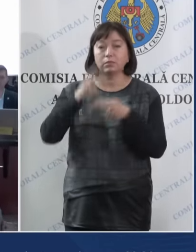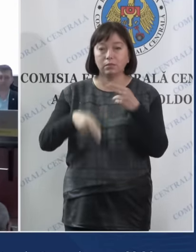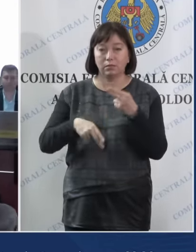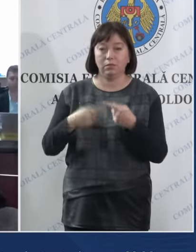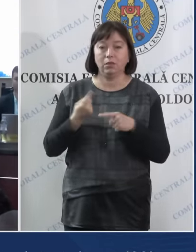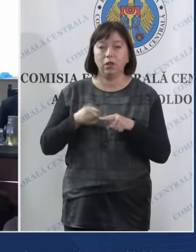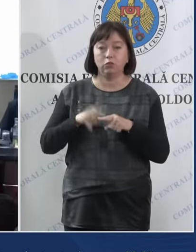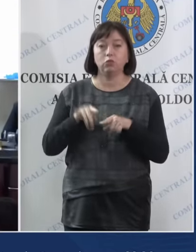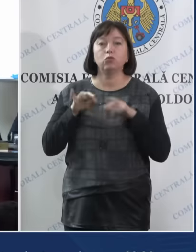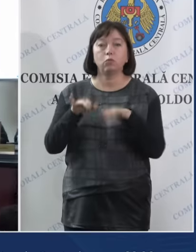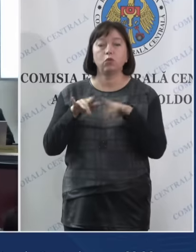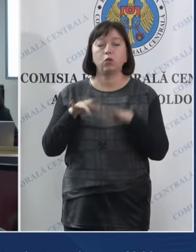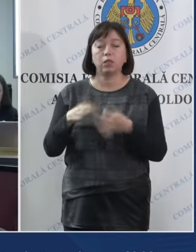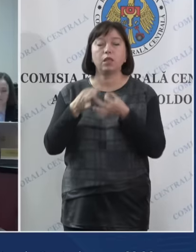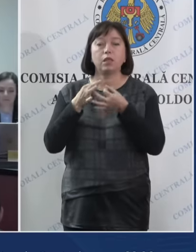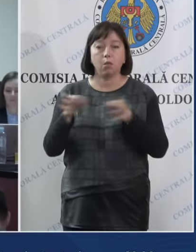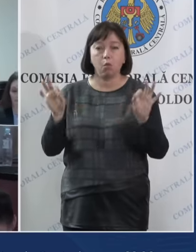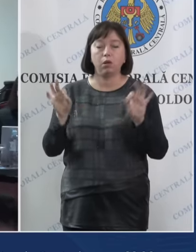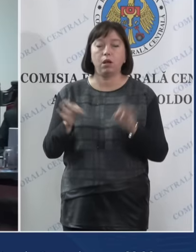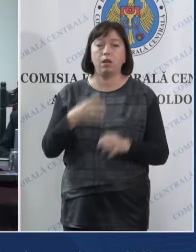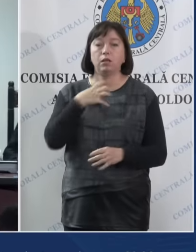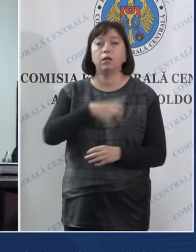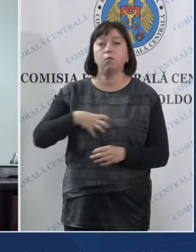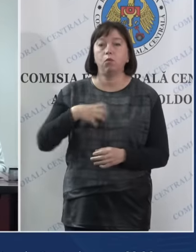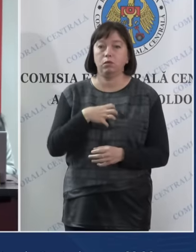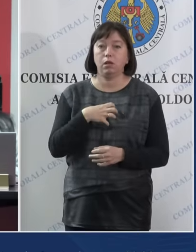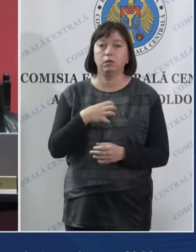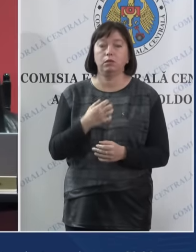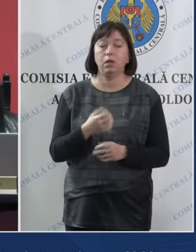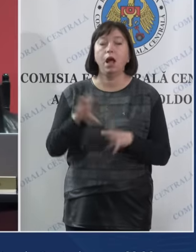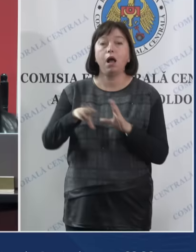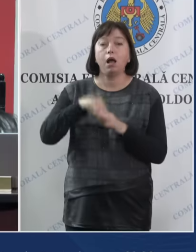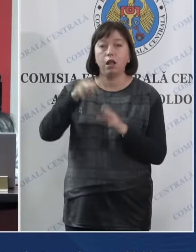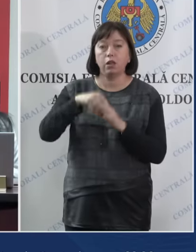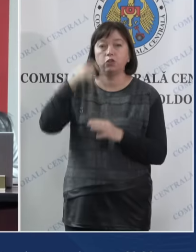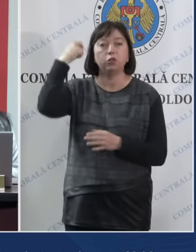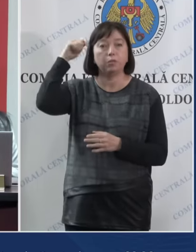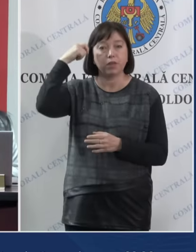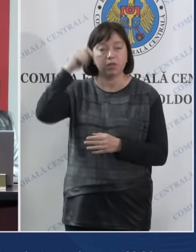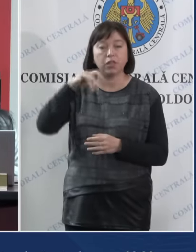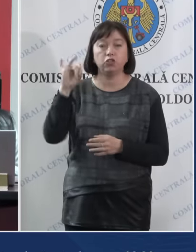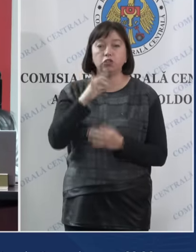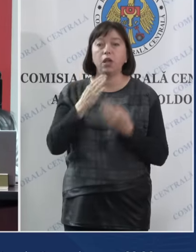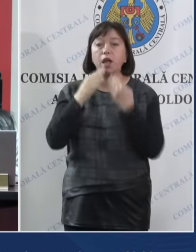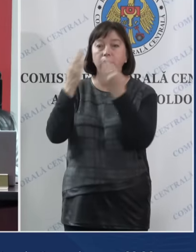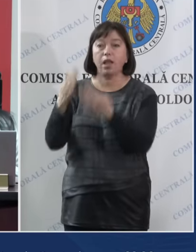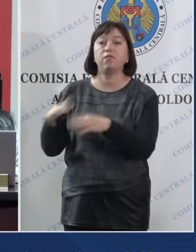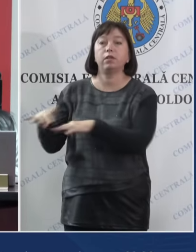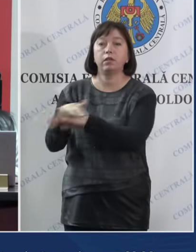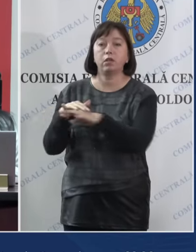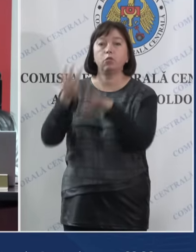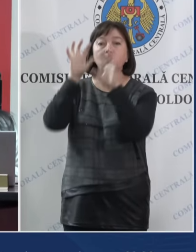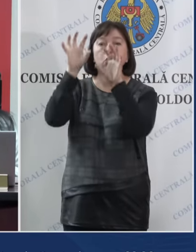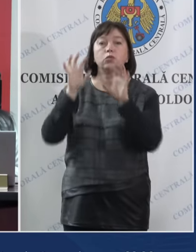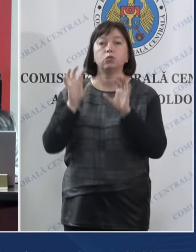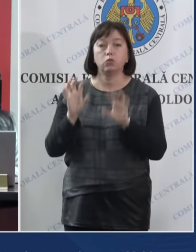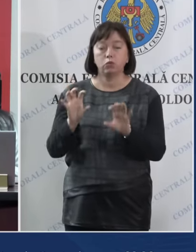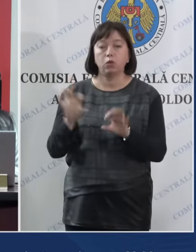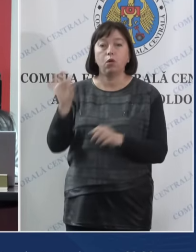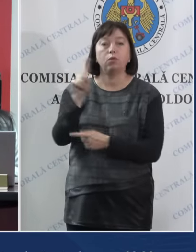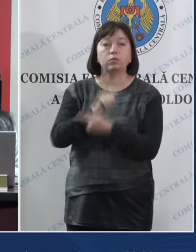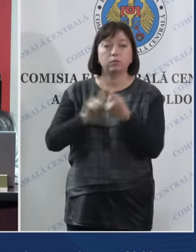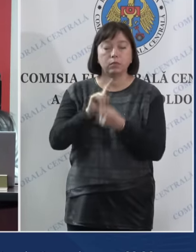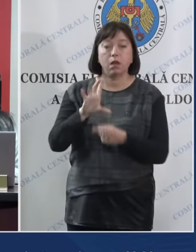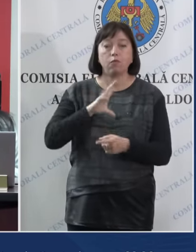al acestui proces democratic important. Alegerele prezidențiale și referendumul constituțional au